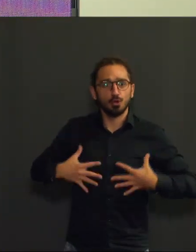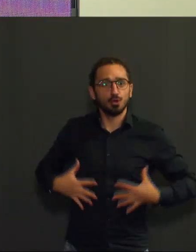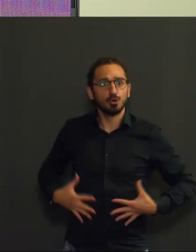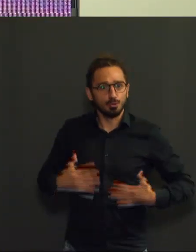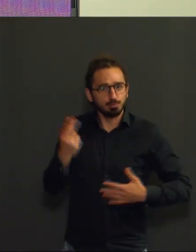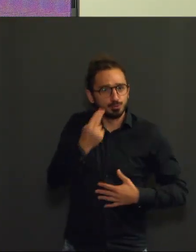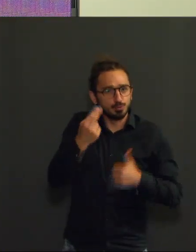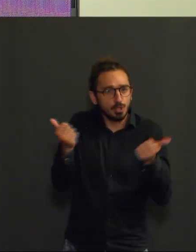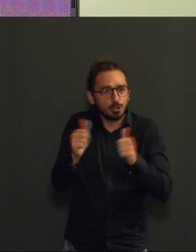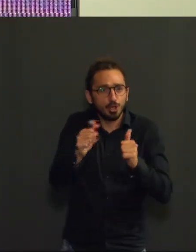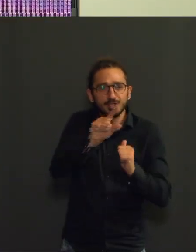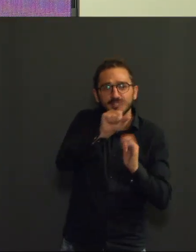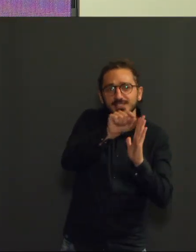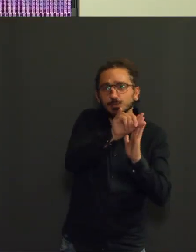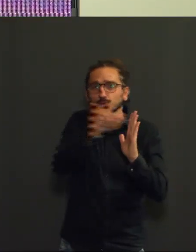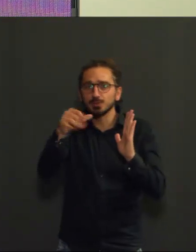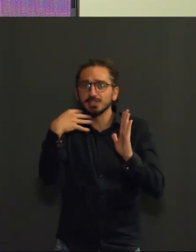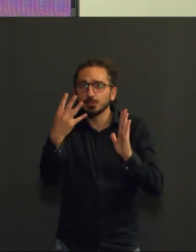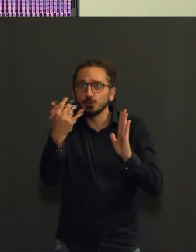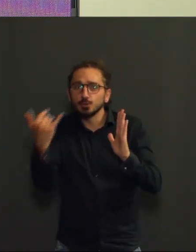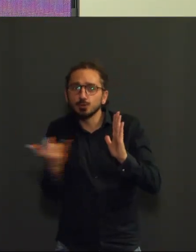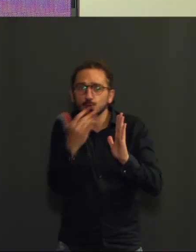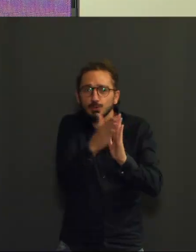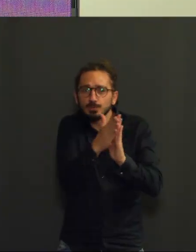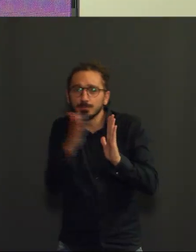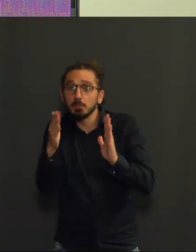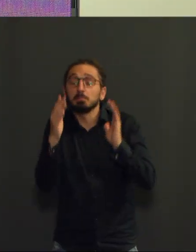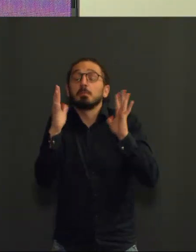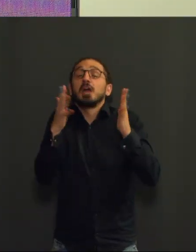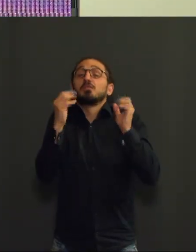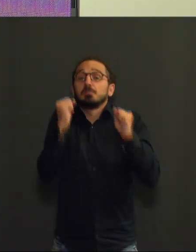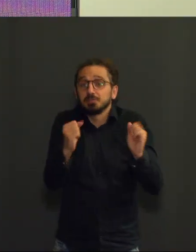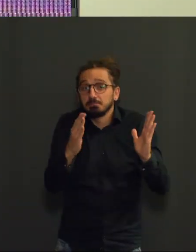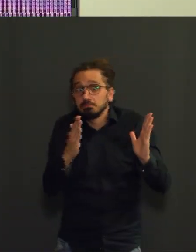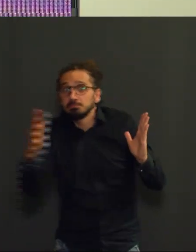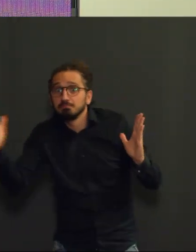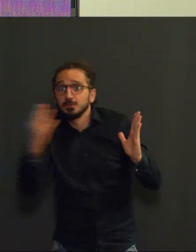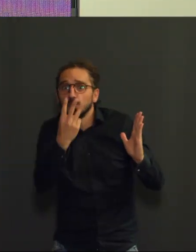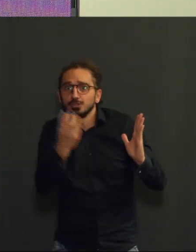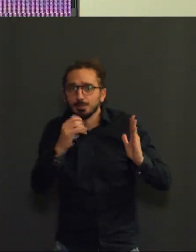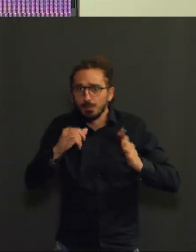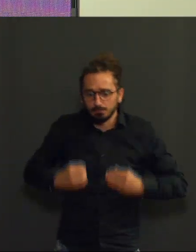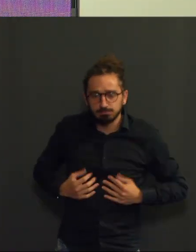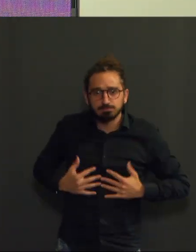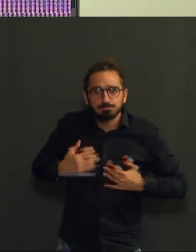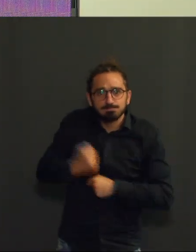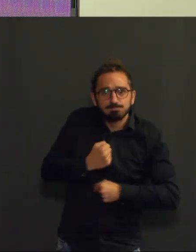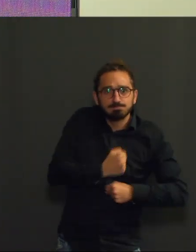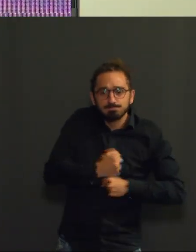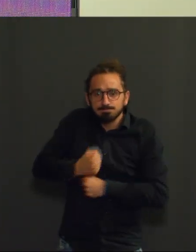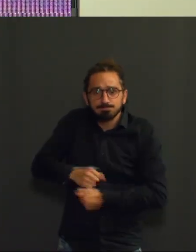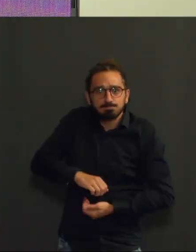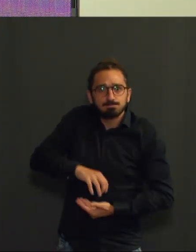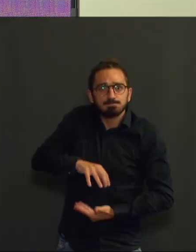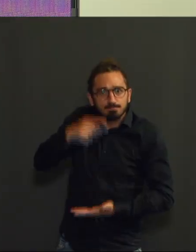parfois 21 jours, donc 2 à 3 semaines, pour être plus simple, avant de développer ces moyens de défense. Et donc,